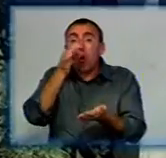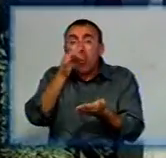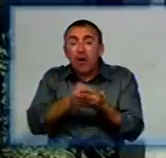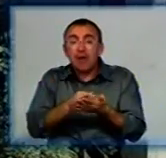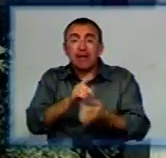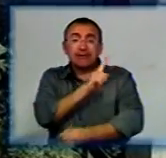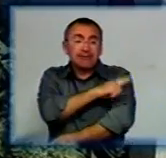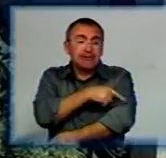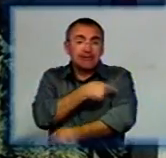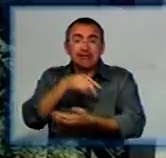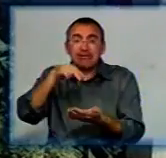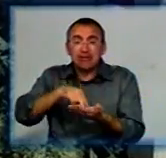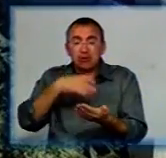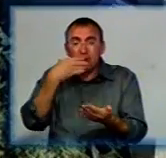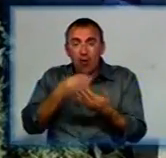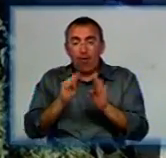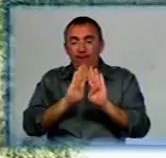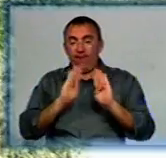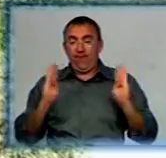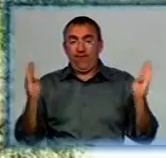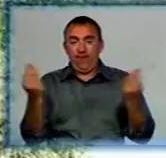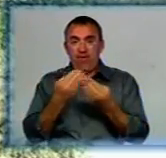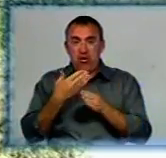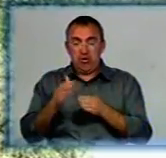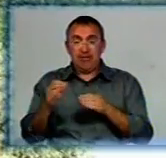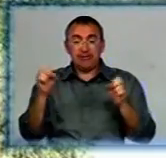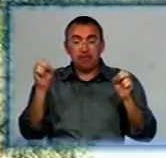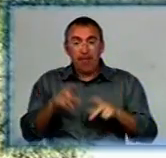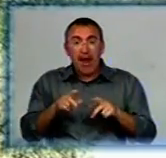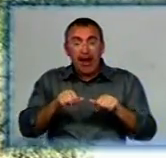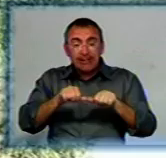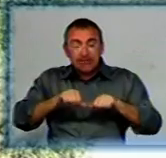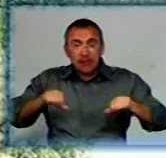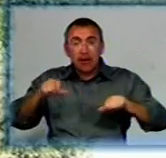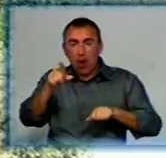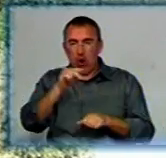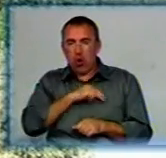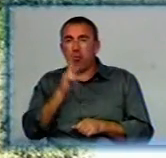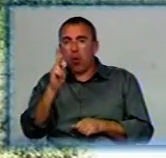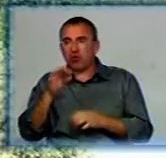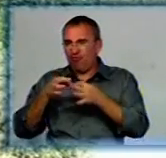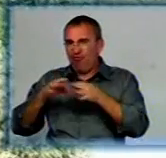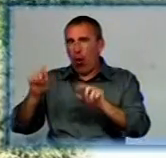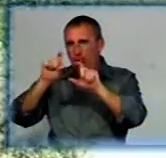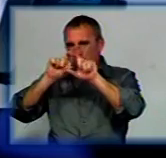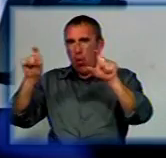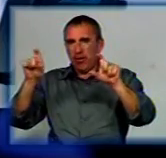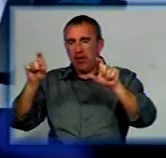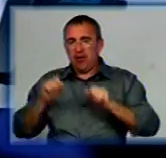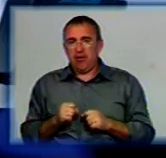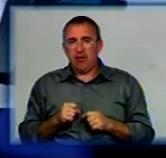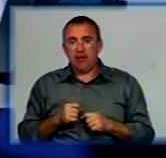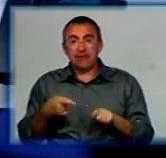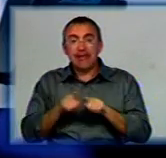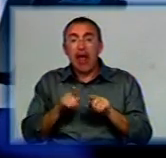санітарний стан своєї фасадної частини. Спецінспекція припускає – це робота свободівців. Ті звинувачення відкидають. Це, можливо,